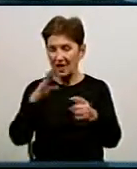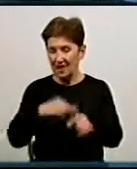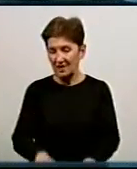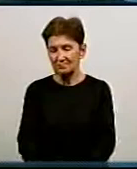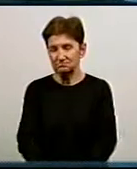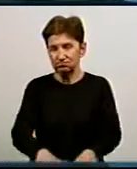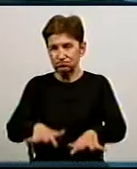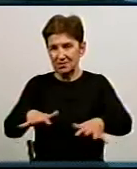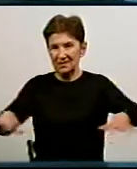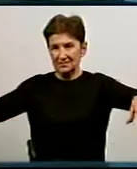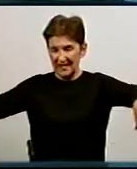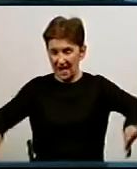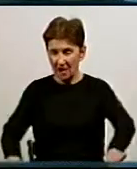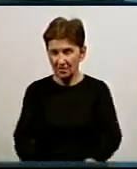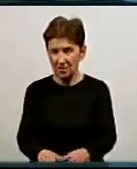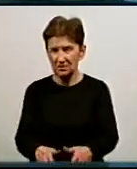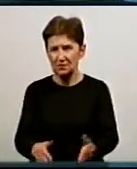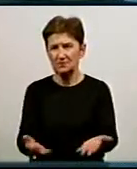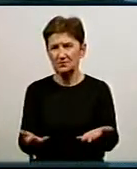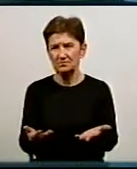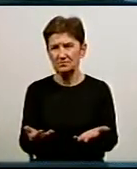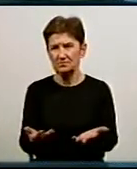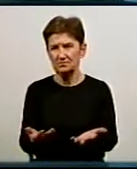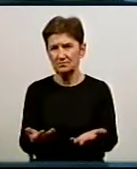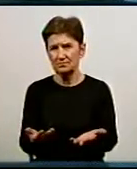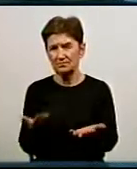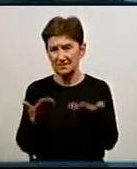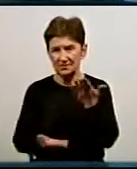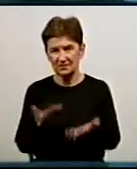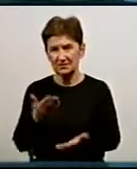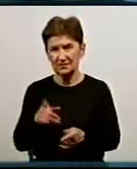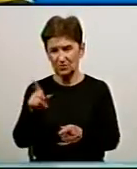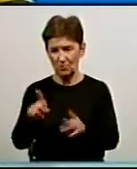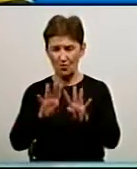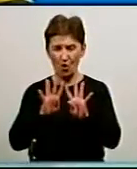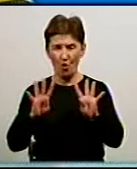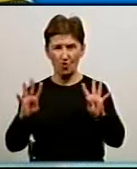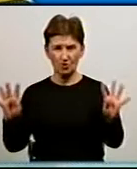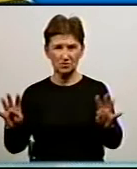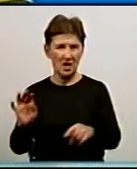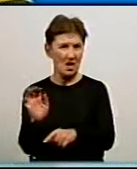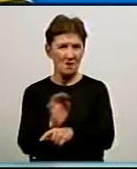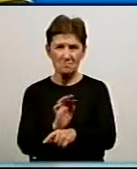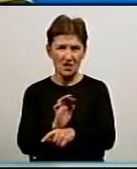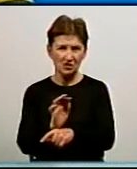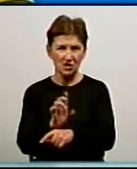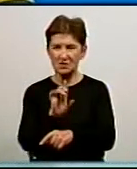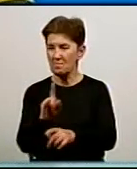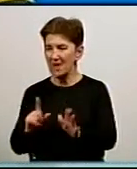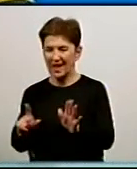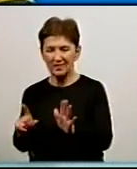ми його заплануємо з виконанням цією роботи. Ну, якби те огороження стояло, то там машина, звичайно, туди б не в'їхала.